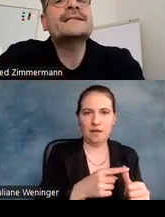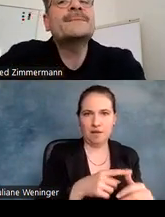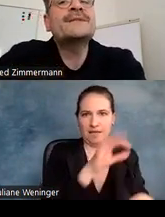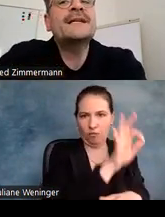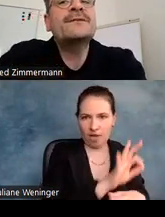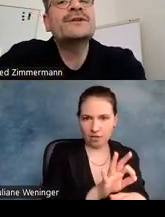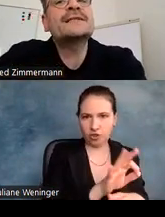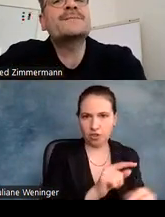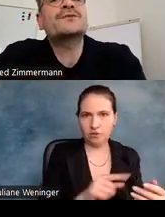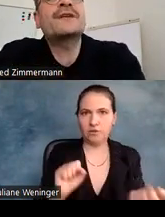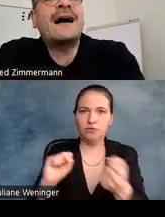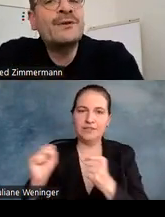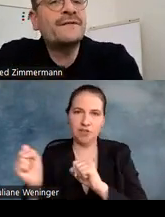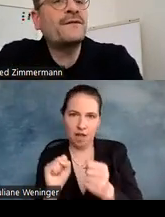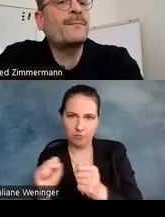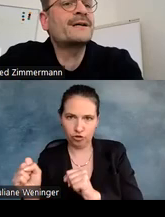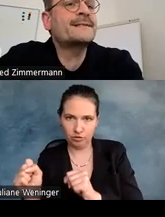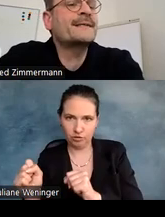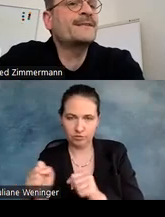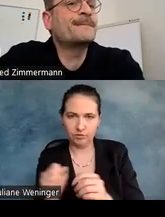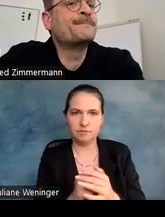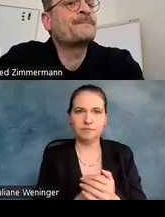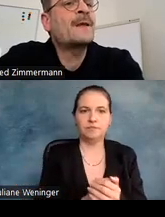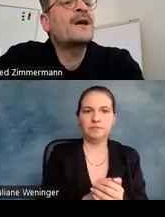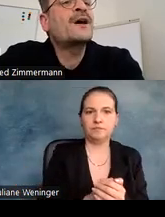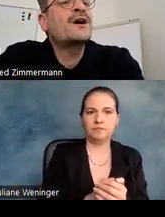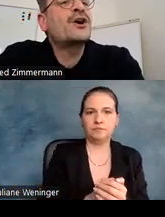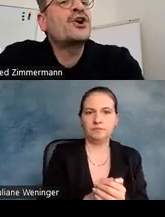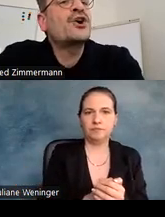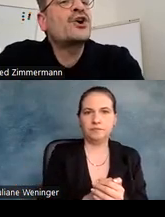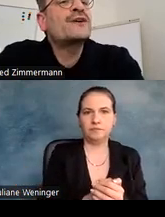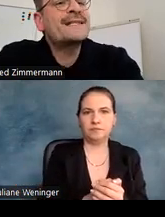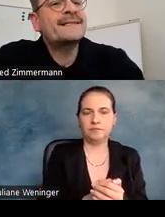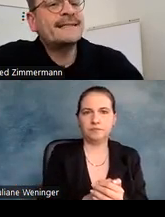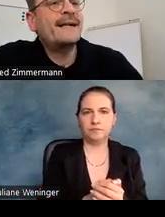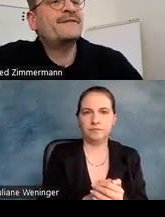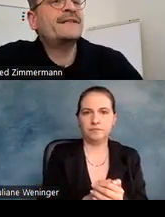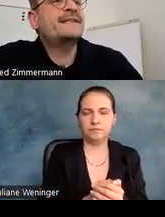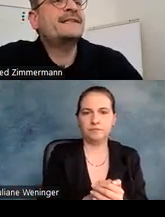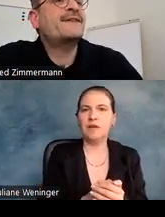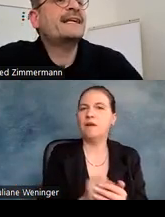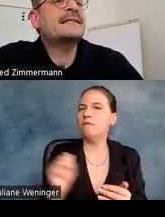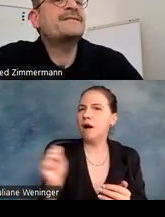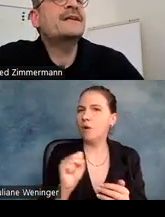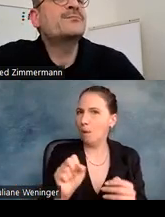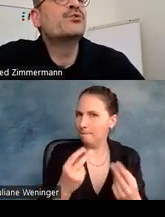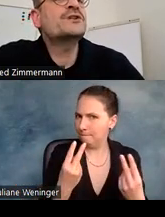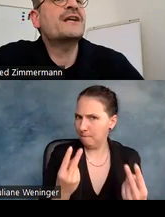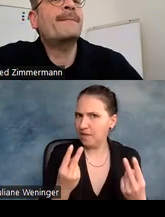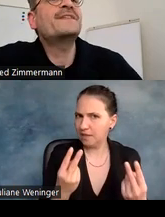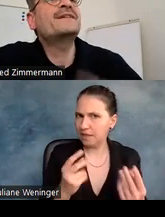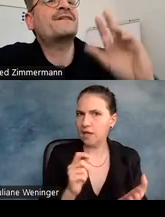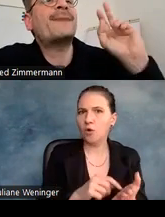Formenprinzipien und es gibt dynamische Formenprinzipien. Und das ist deshalb wichtig, weil ganz viele